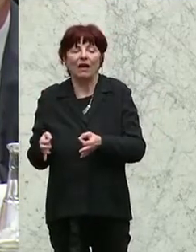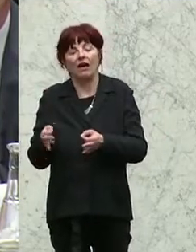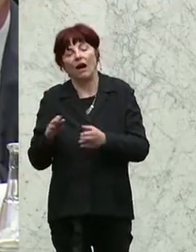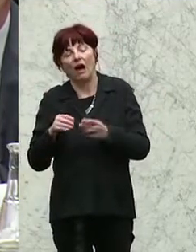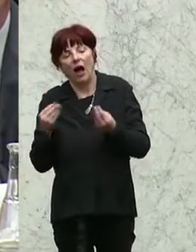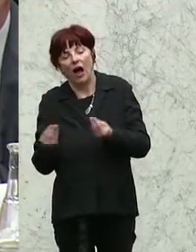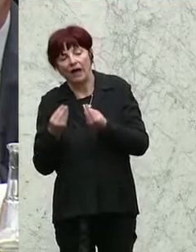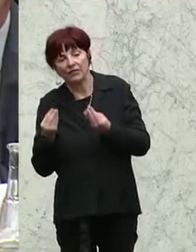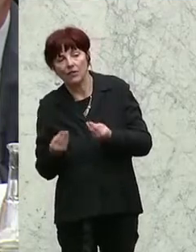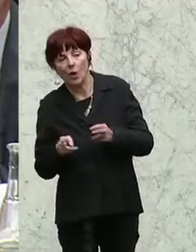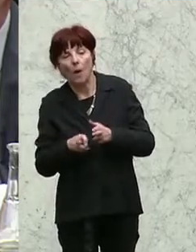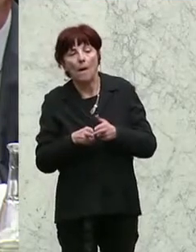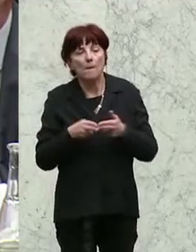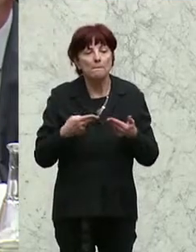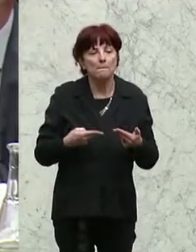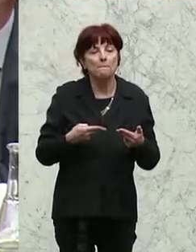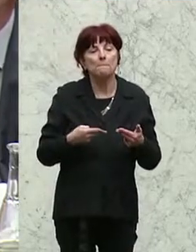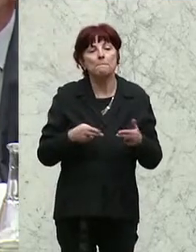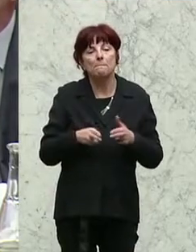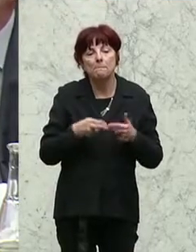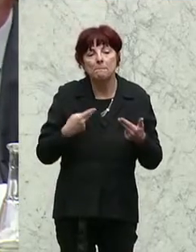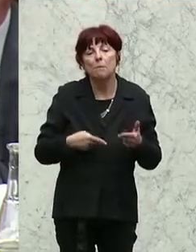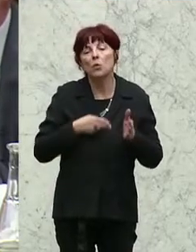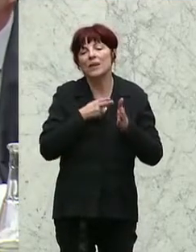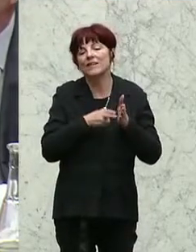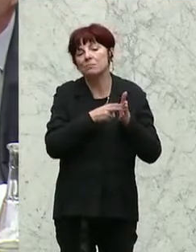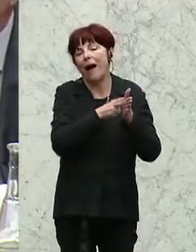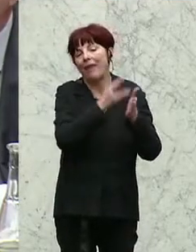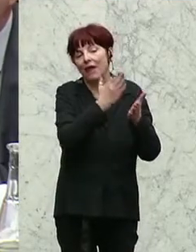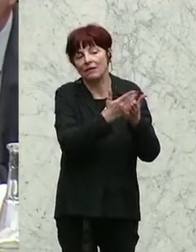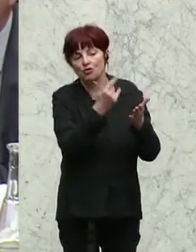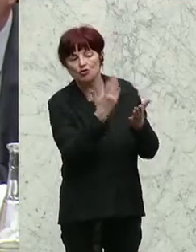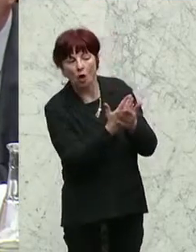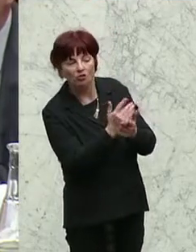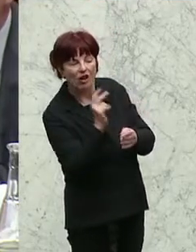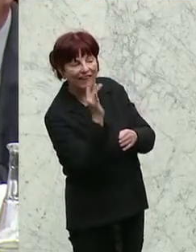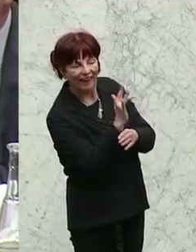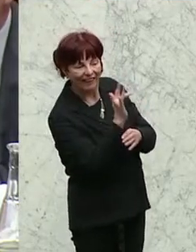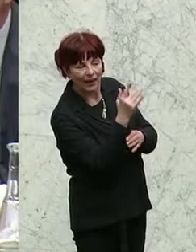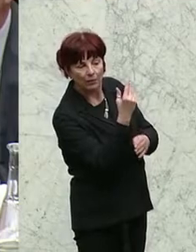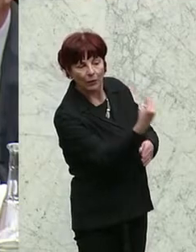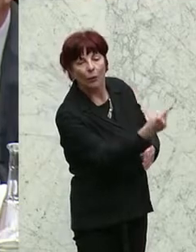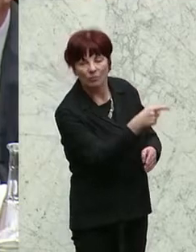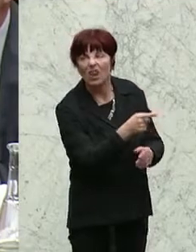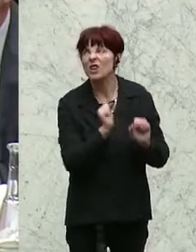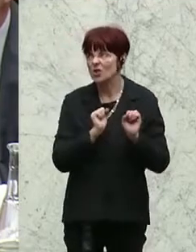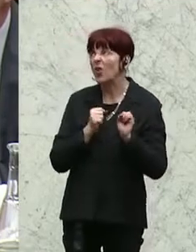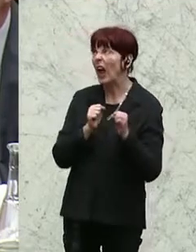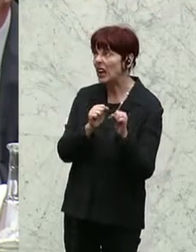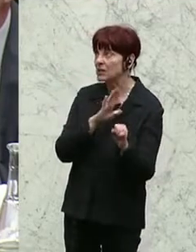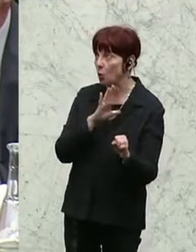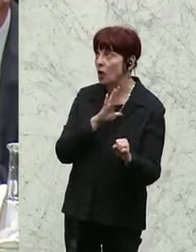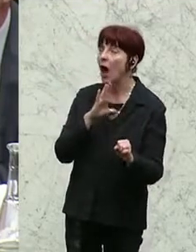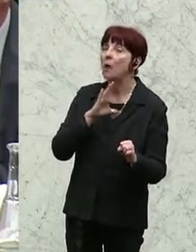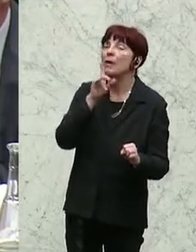auf unsere Vorhaltungen reagiert. Aber es macht einen Unterschied, ob das so quasi freundschaftlich erfolgt